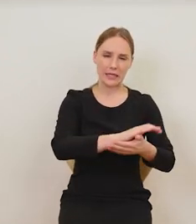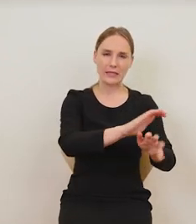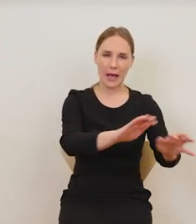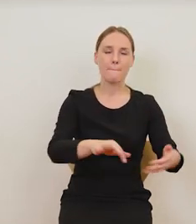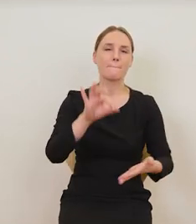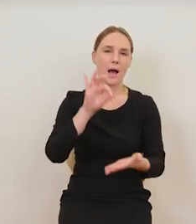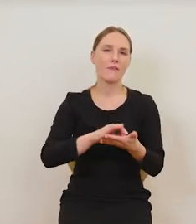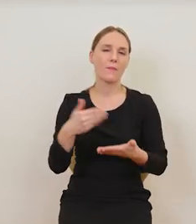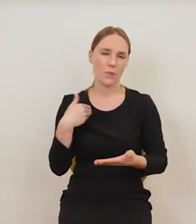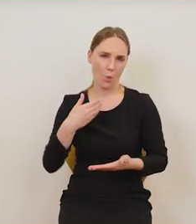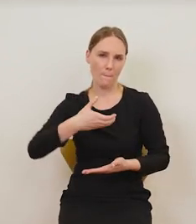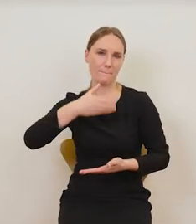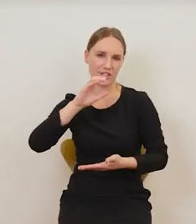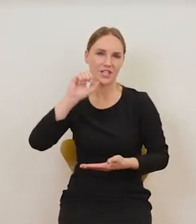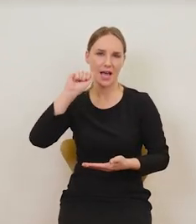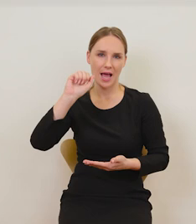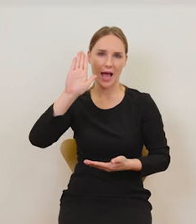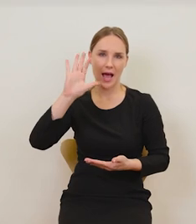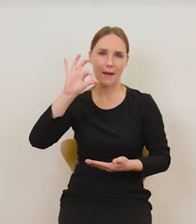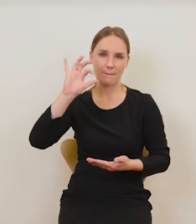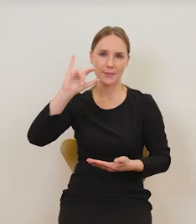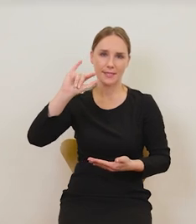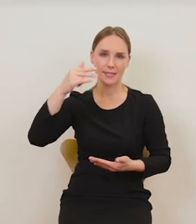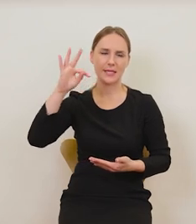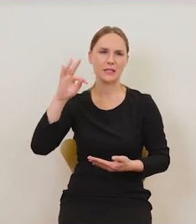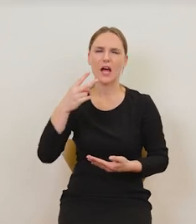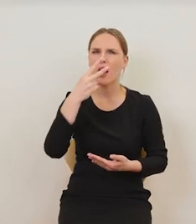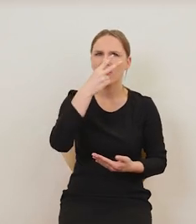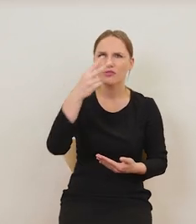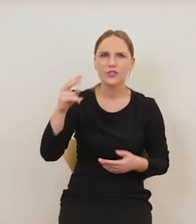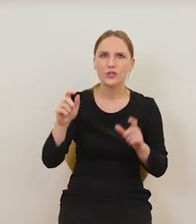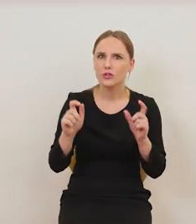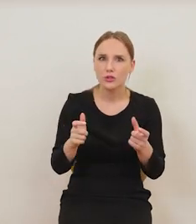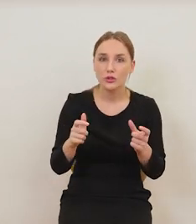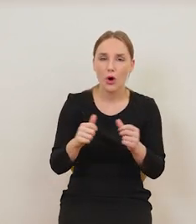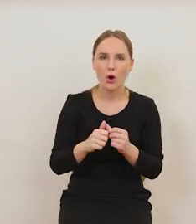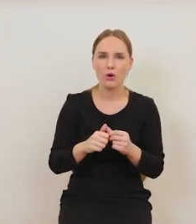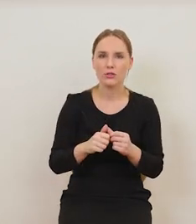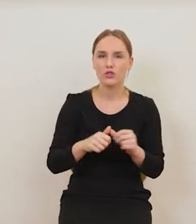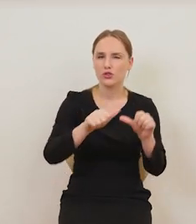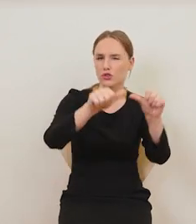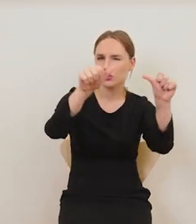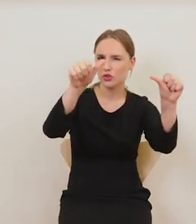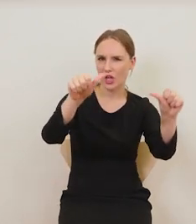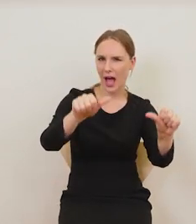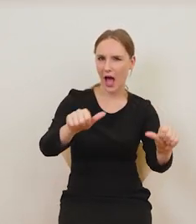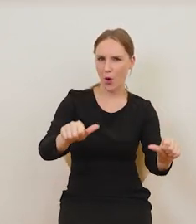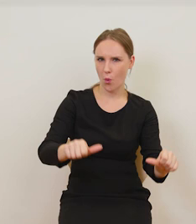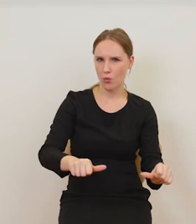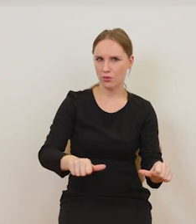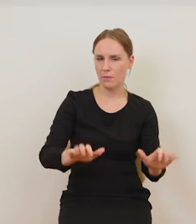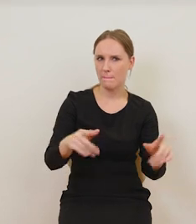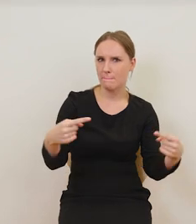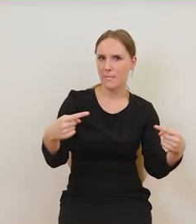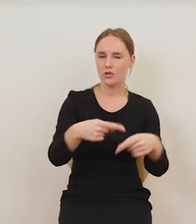zapewne absynt i cóż widzi przed oczyma? Kształt, zarysowany kształt